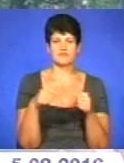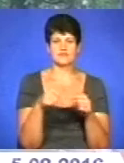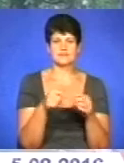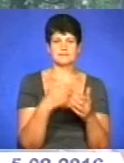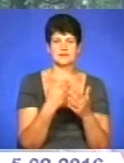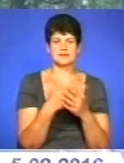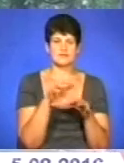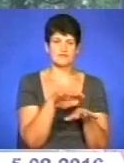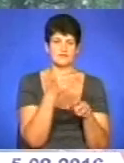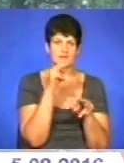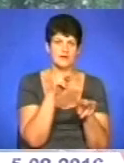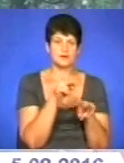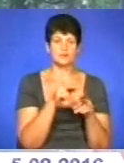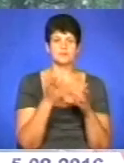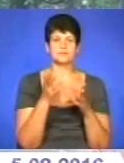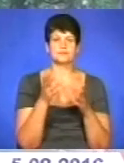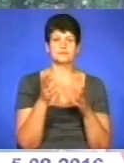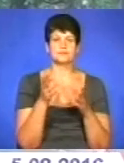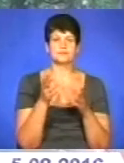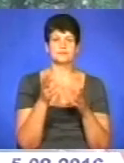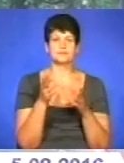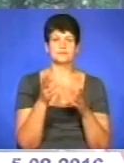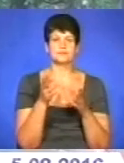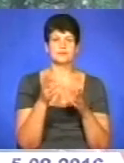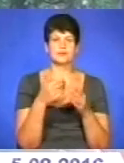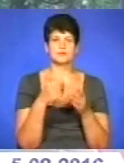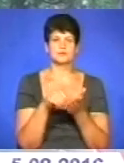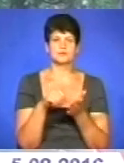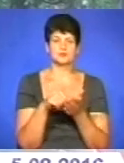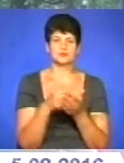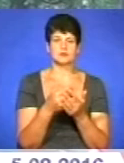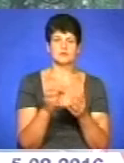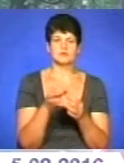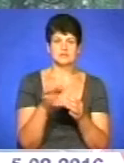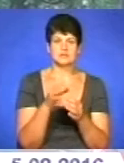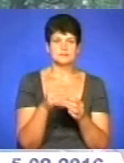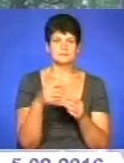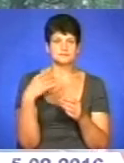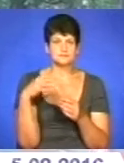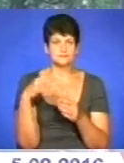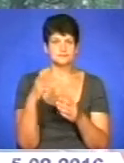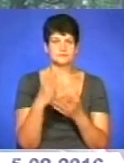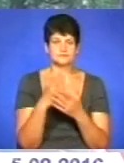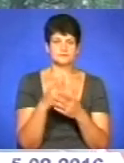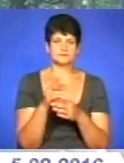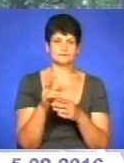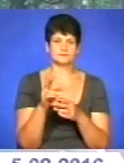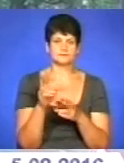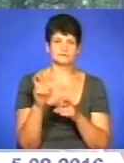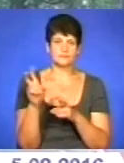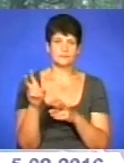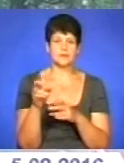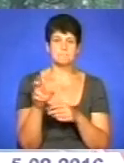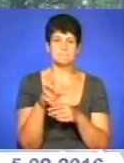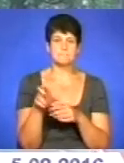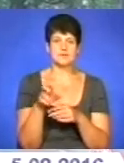національну патріотичну тематику, присутня вишивка, присутня калина і також є логотипи. З одної сторони логотип